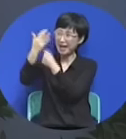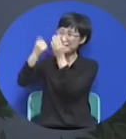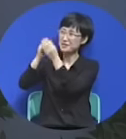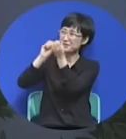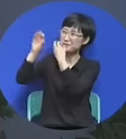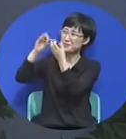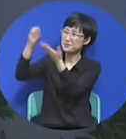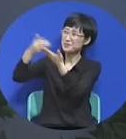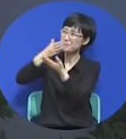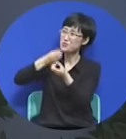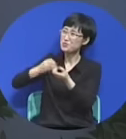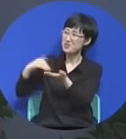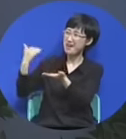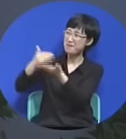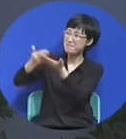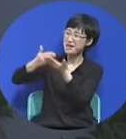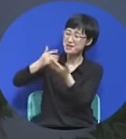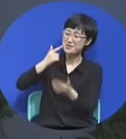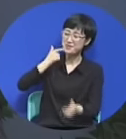생각하겠죠.